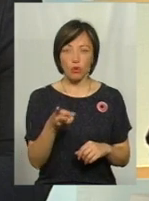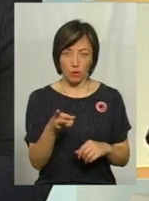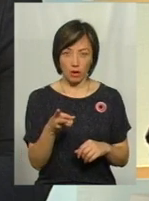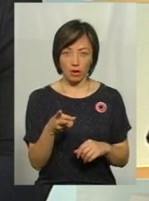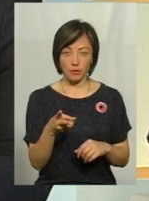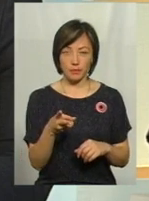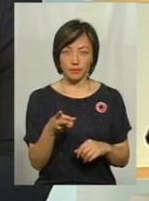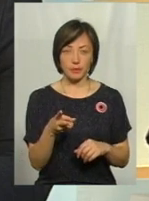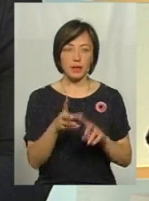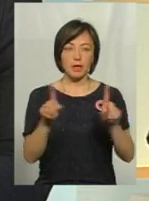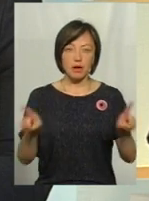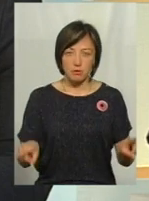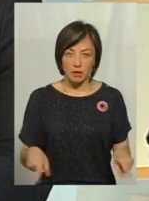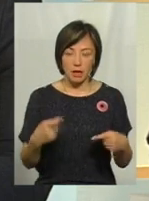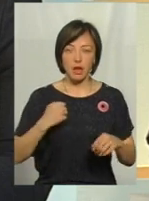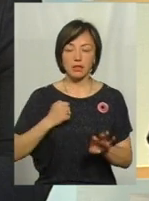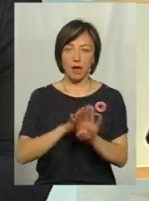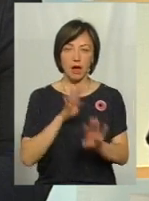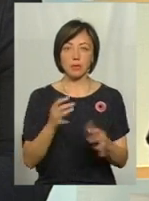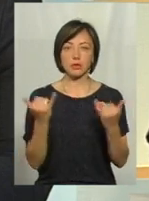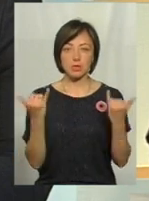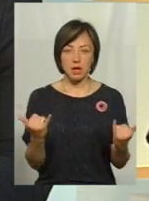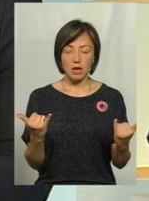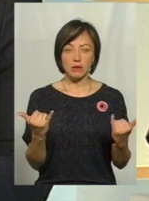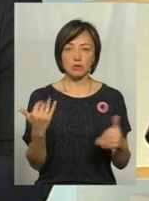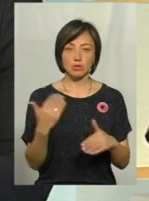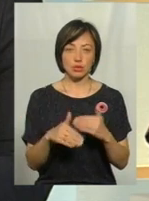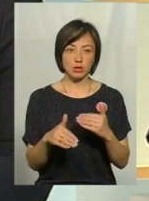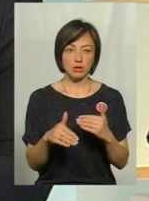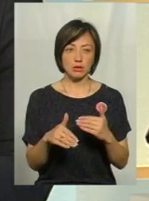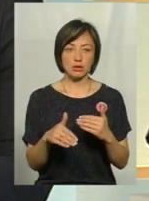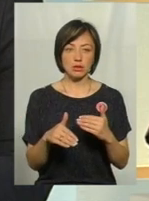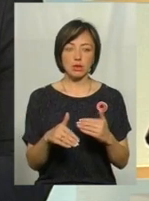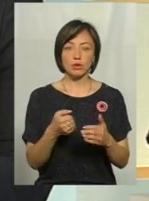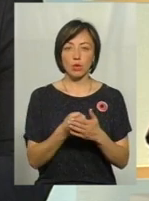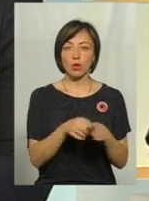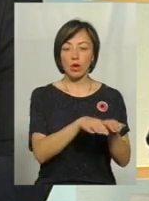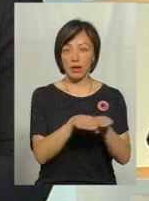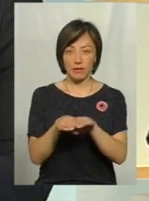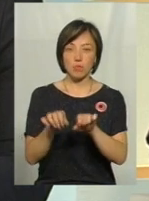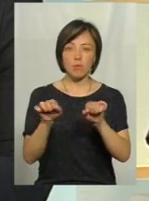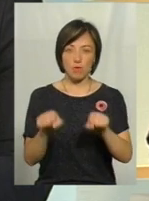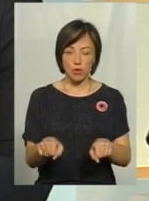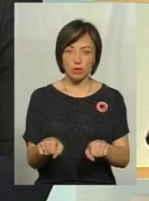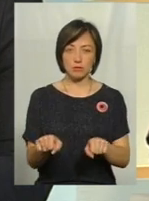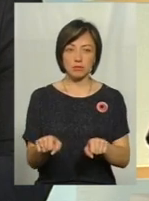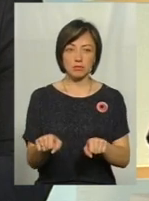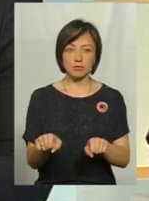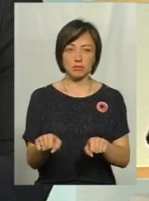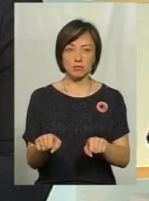підняти армію. І зараз ми вже практично дійшли до того рівня, що ми можемо опиратися.